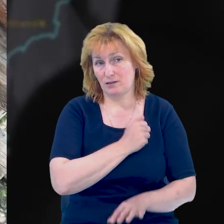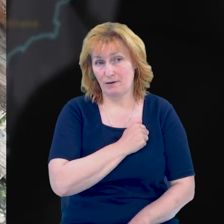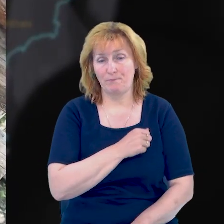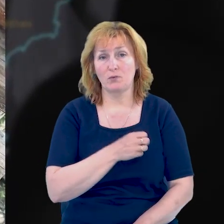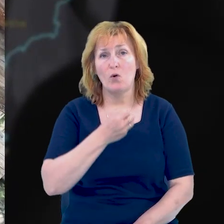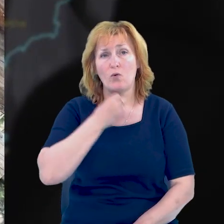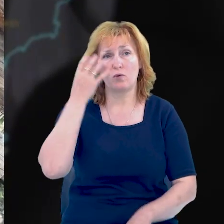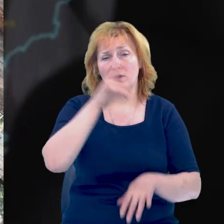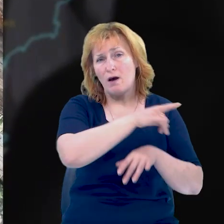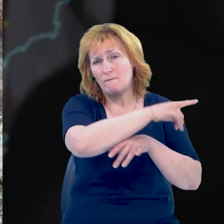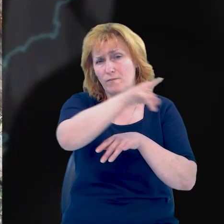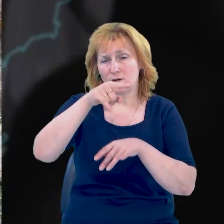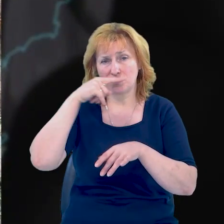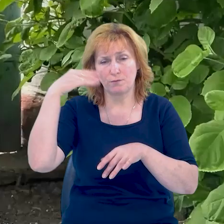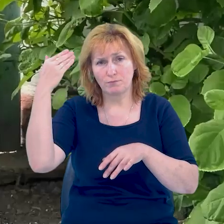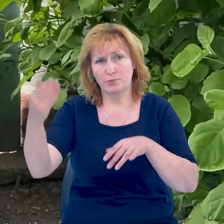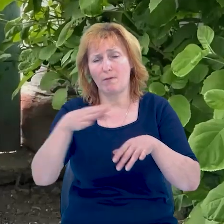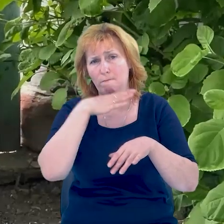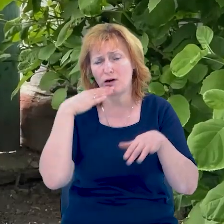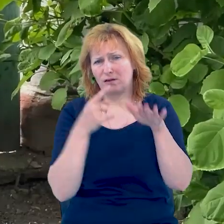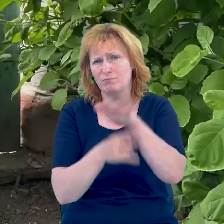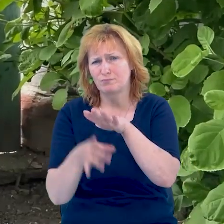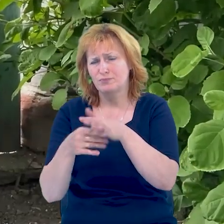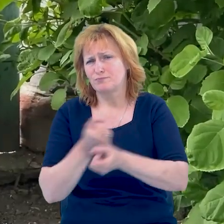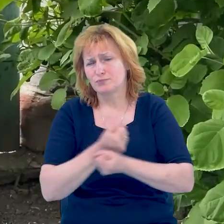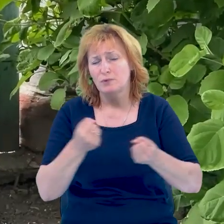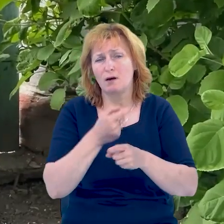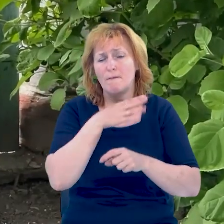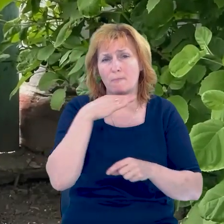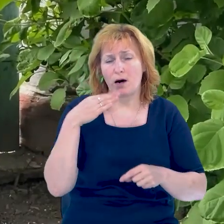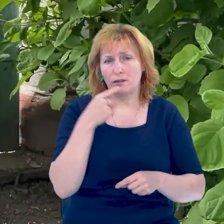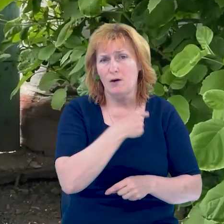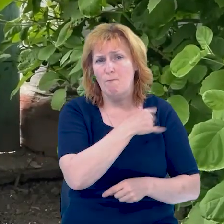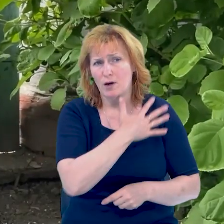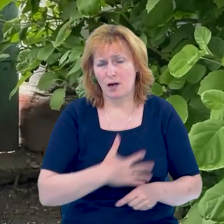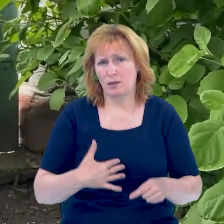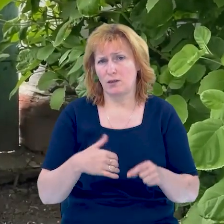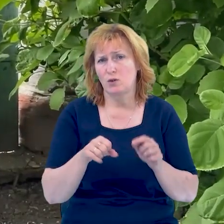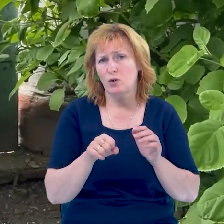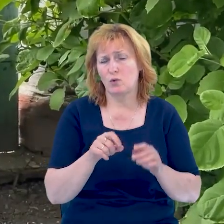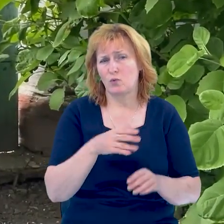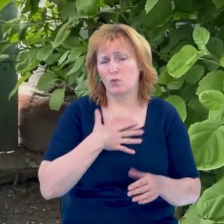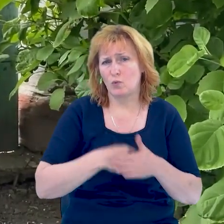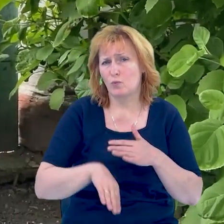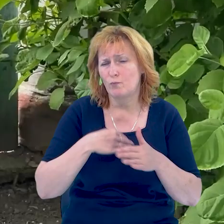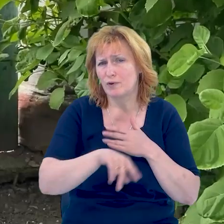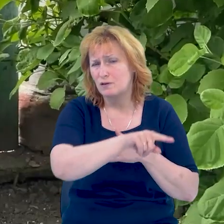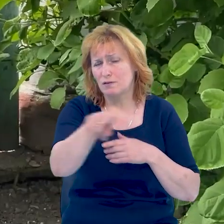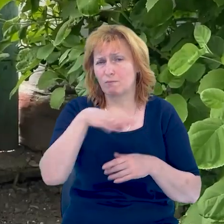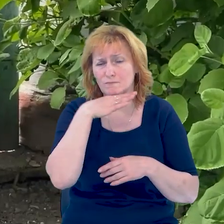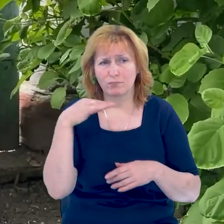Пройшла авіація і було багато і вбитих, і поранених. Вона була жива. Вона